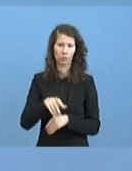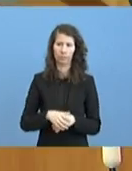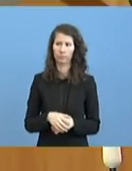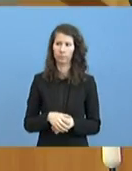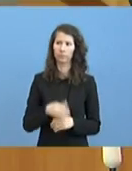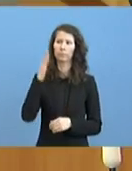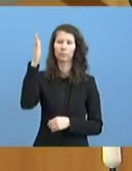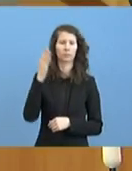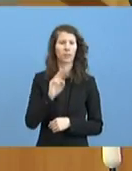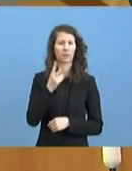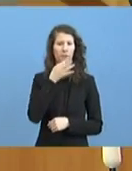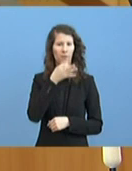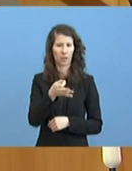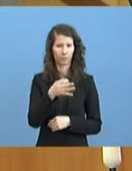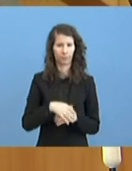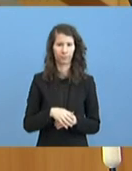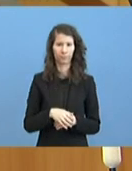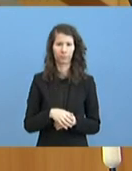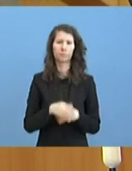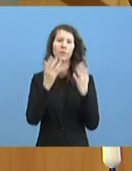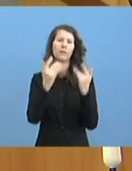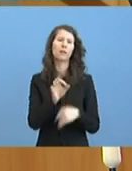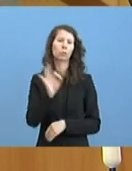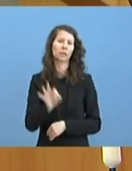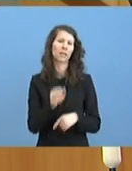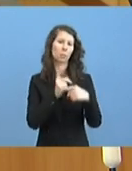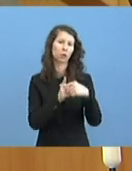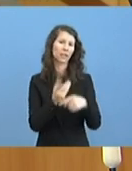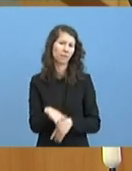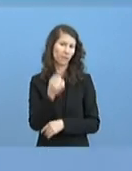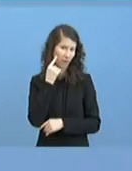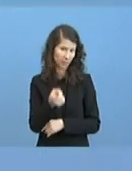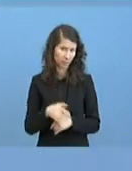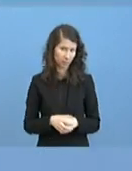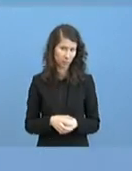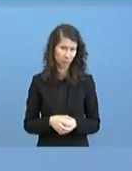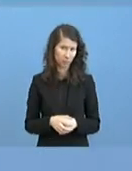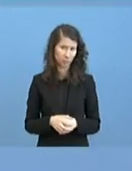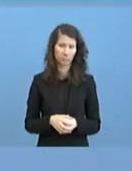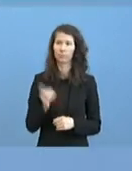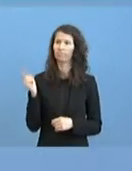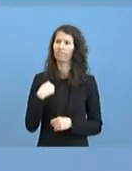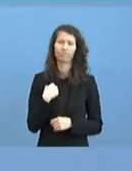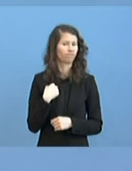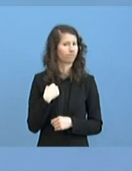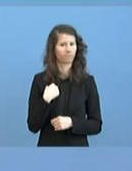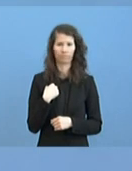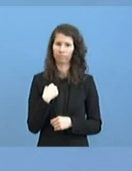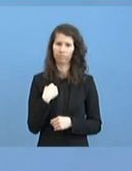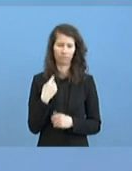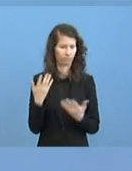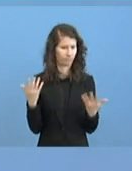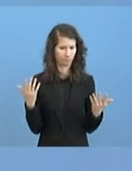sollen. Wie viele Prozent sind denn positiv? Können Sie das sagen? Das muss ich sagen, kann ich zurzeit